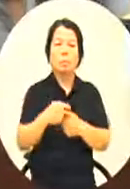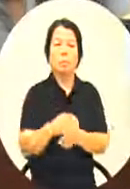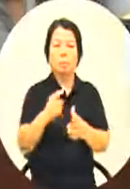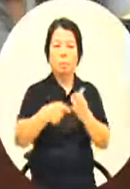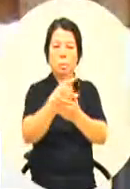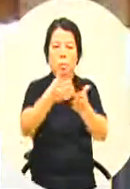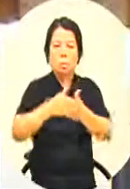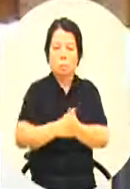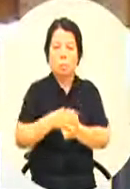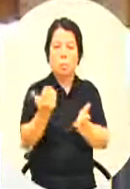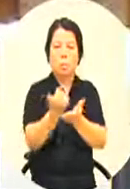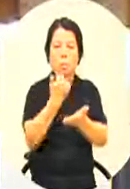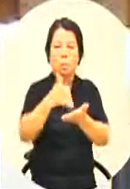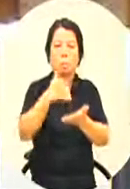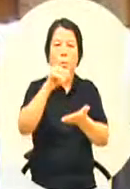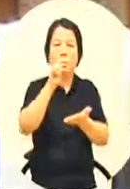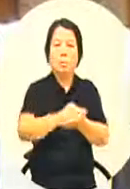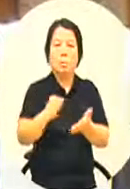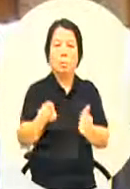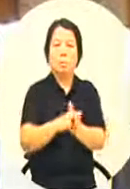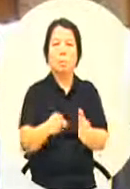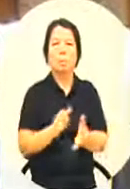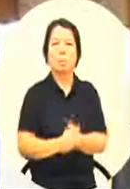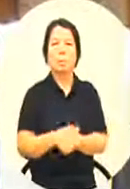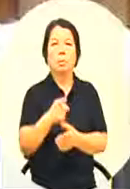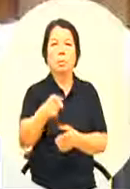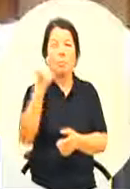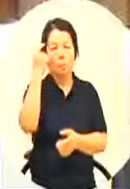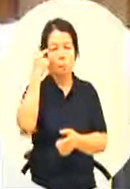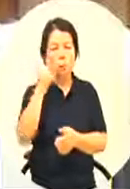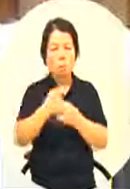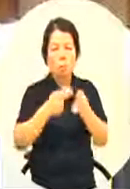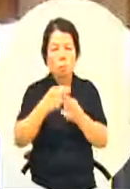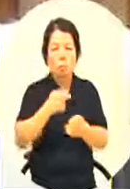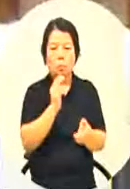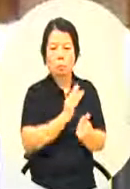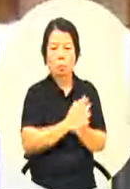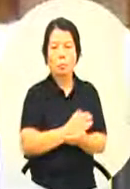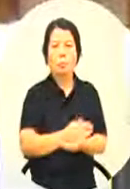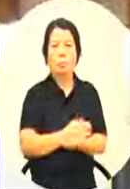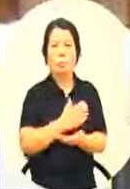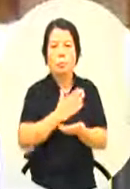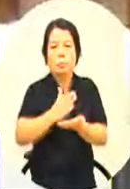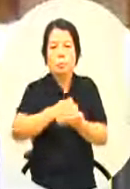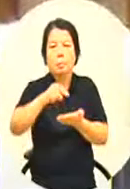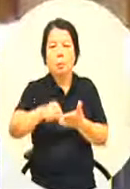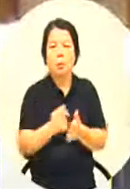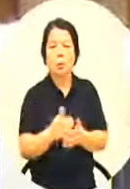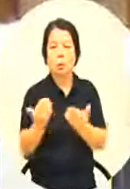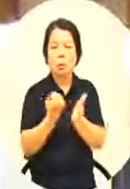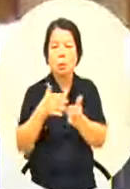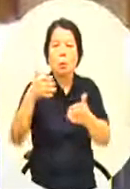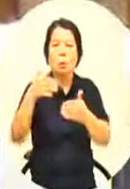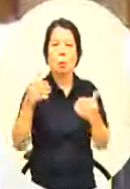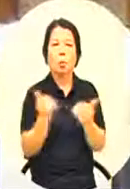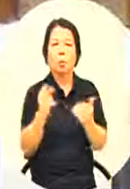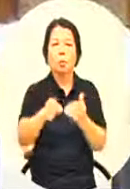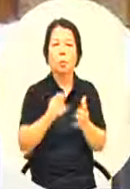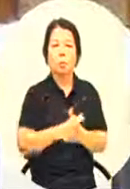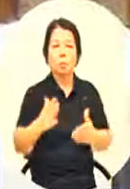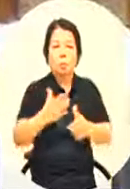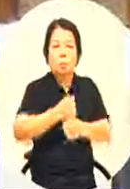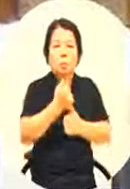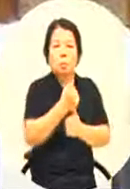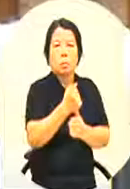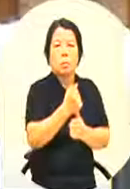我您在编列这些预算的时候您是怎么去处理它的我刚刚已经问过你你有一个总体预算